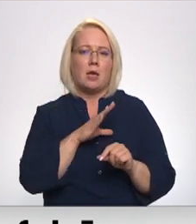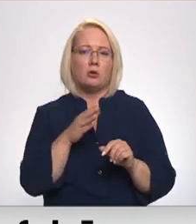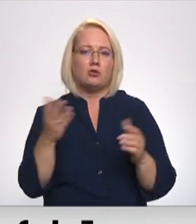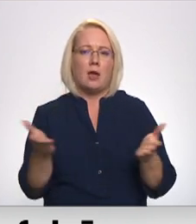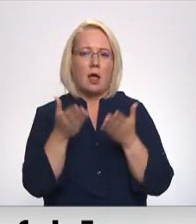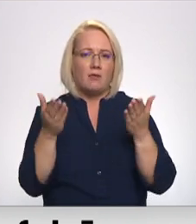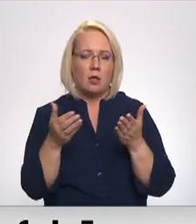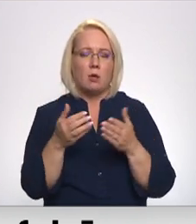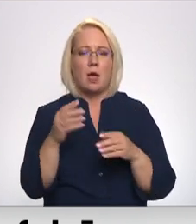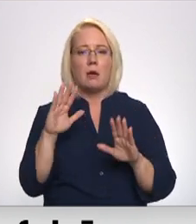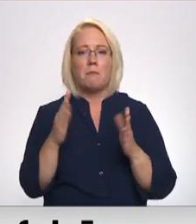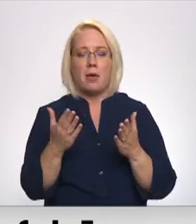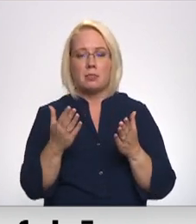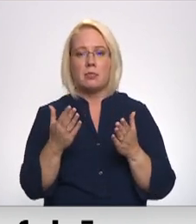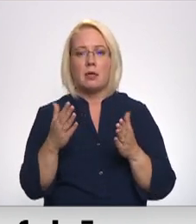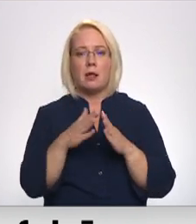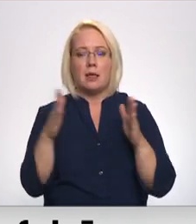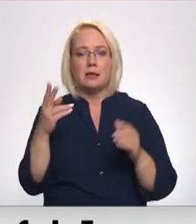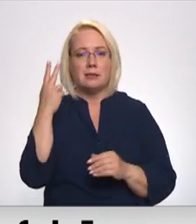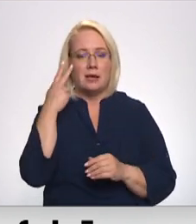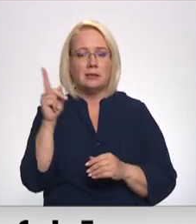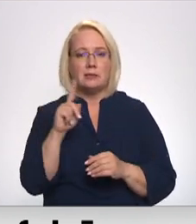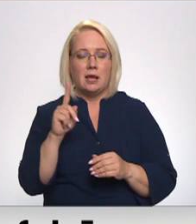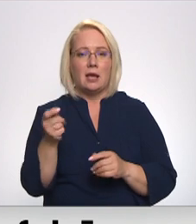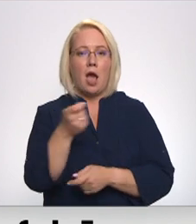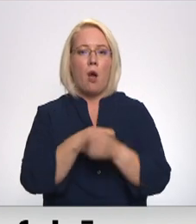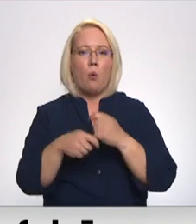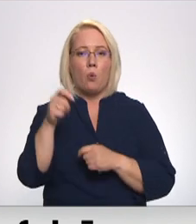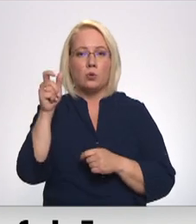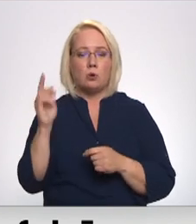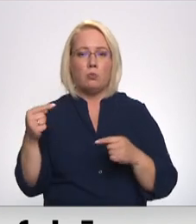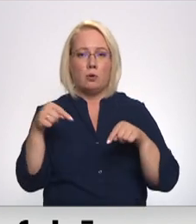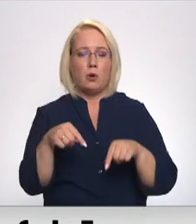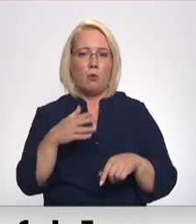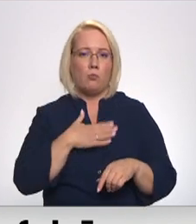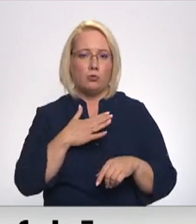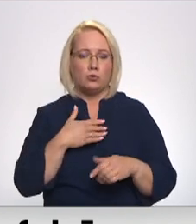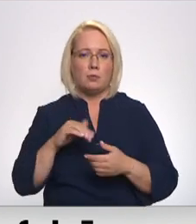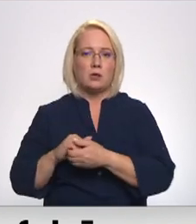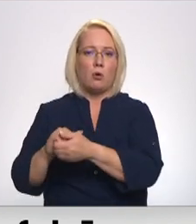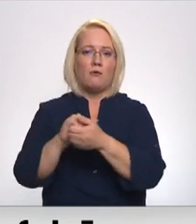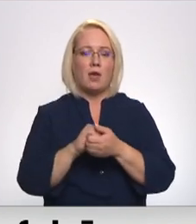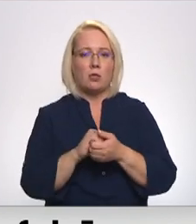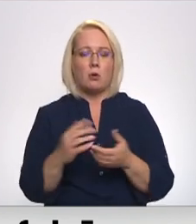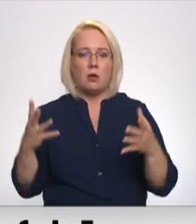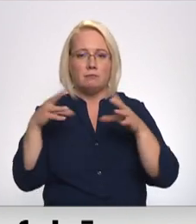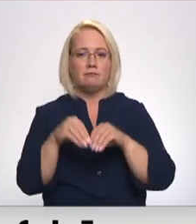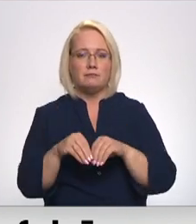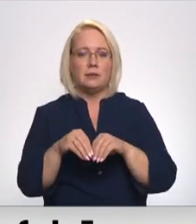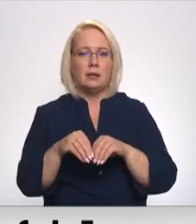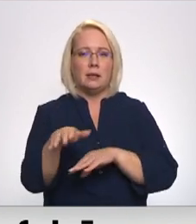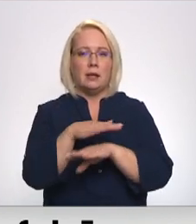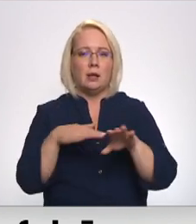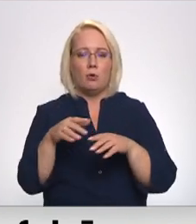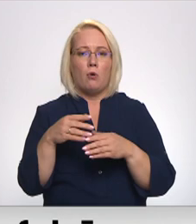Tad ir liels visus pastāv, ka šajā uzņēmē ienāks mūsu tirgu. Mēs visi esam vienotā un kopīgā tirgu, pārpirks